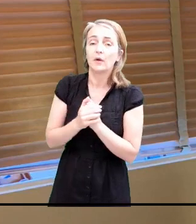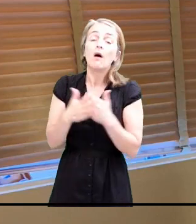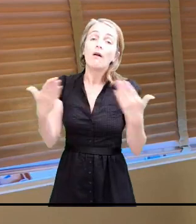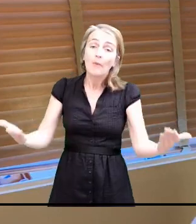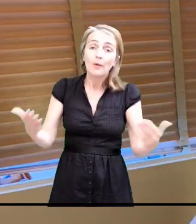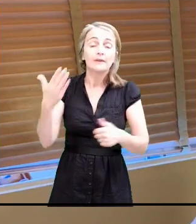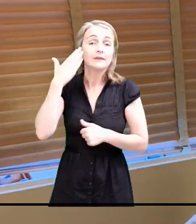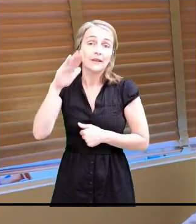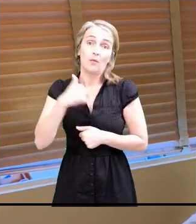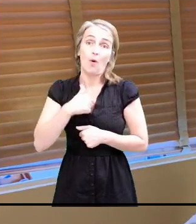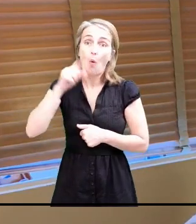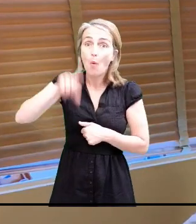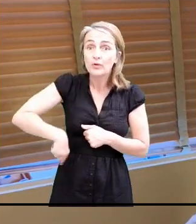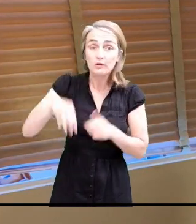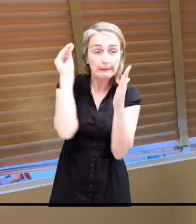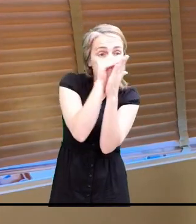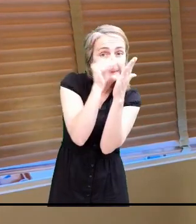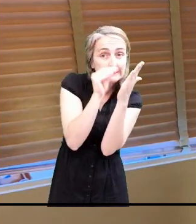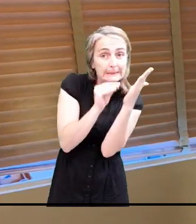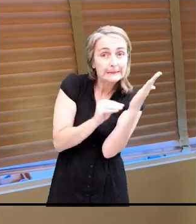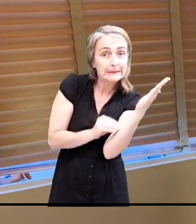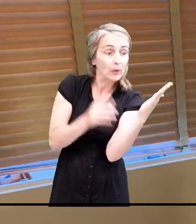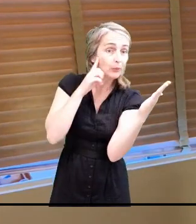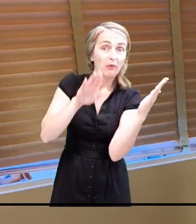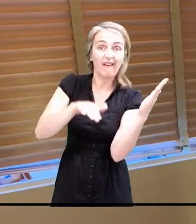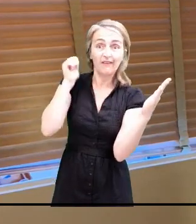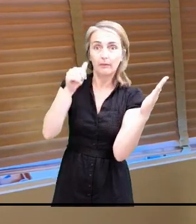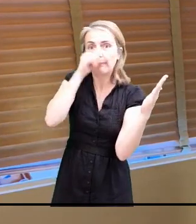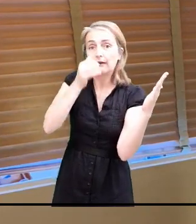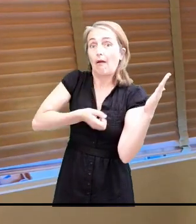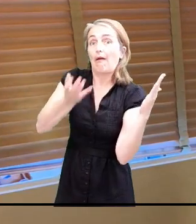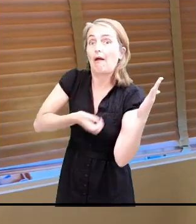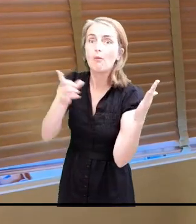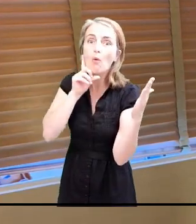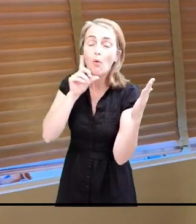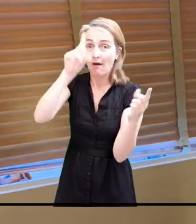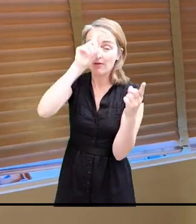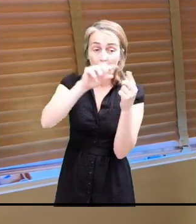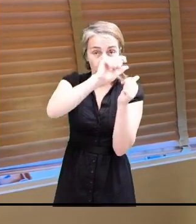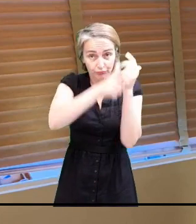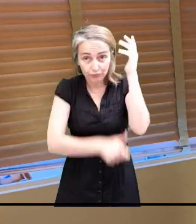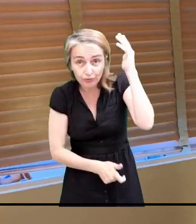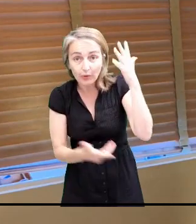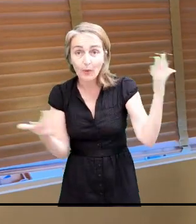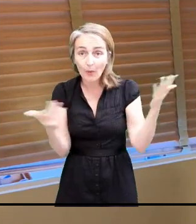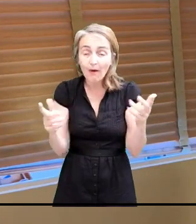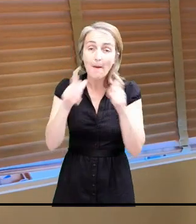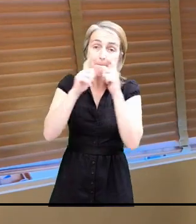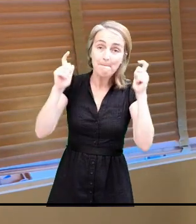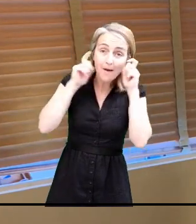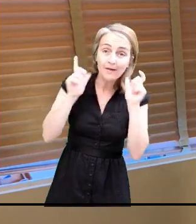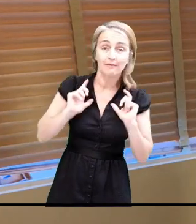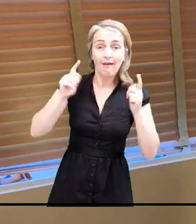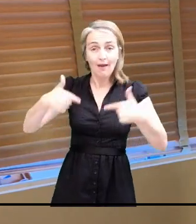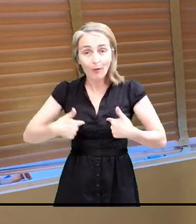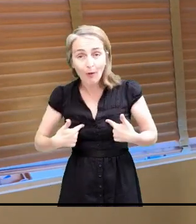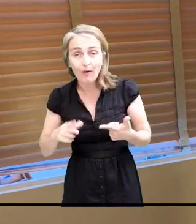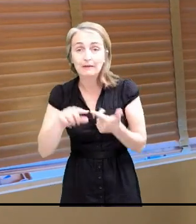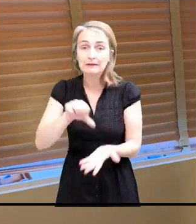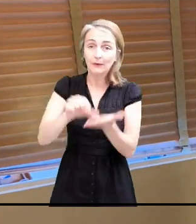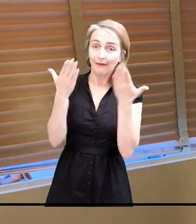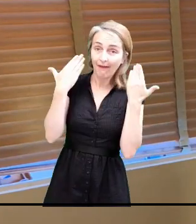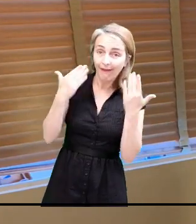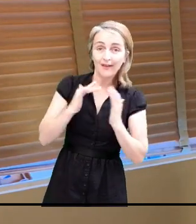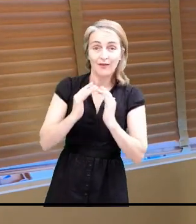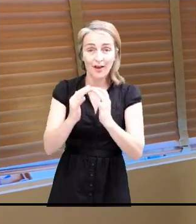pas, j'ai pris un certain nombre de notes pour ne vous dire de bêtises, car je vais aborder les masques, je vais aborder l'école, le centre